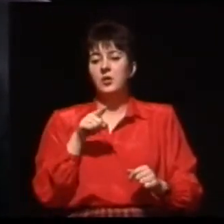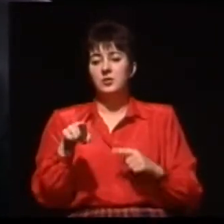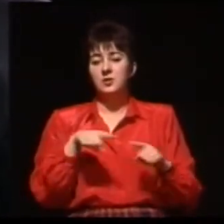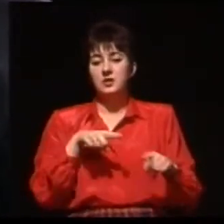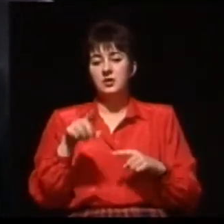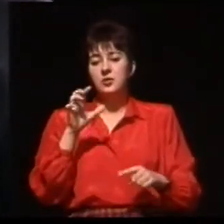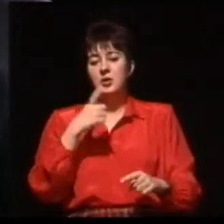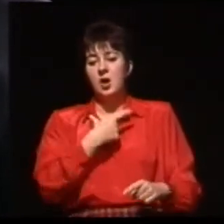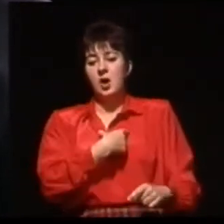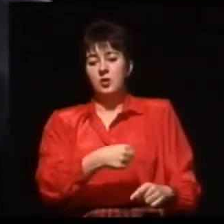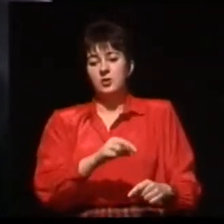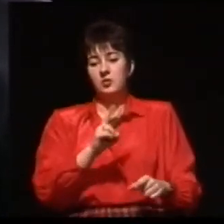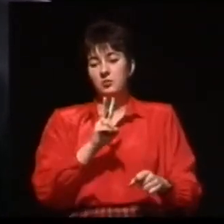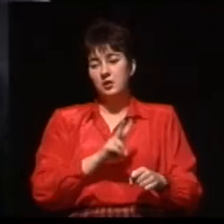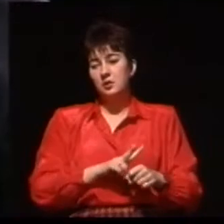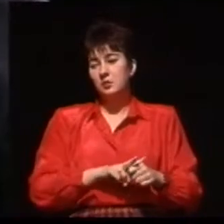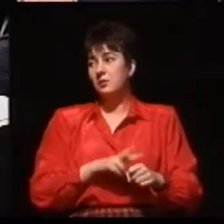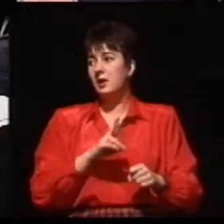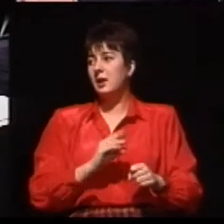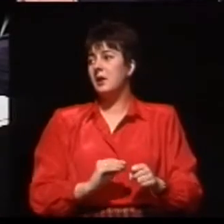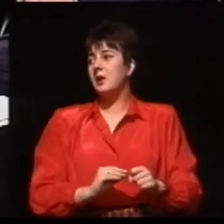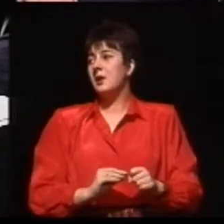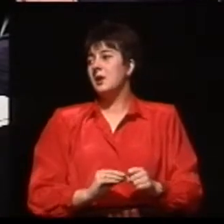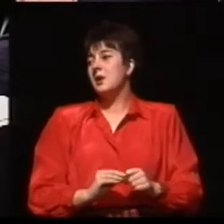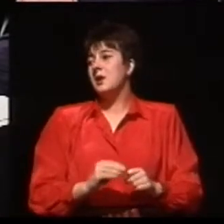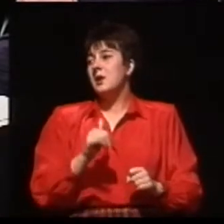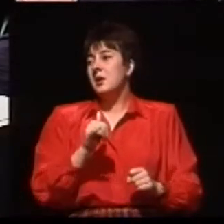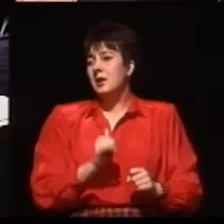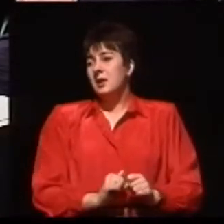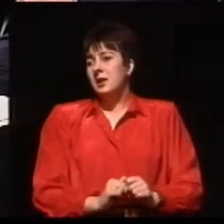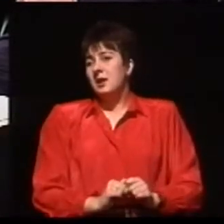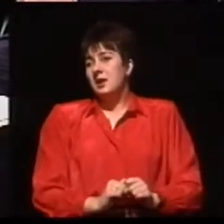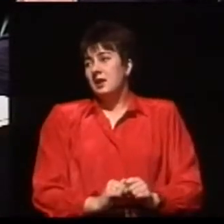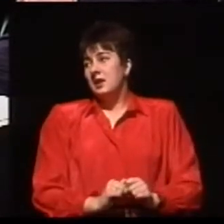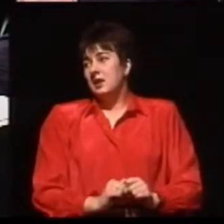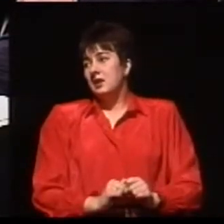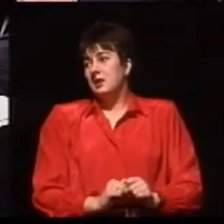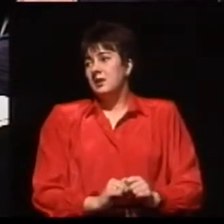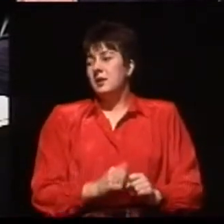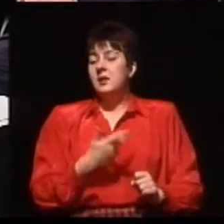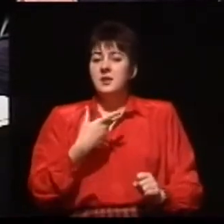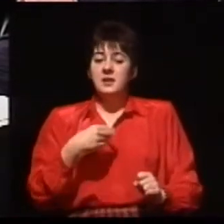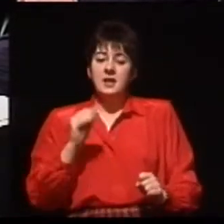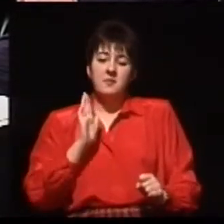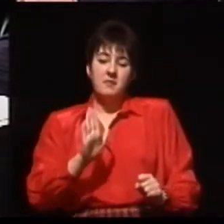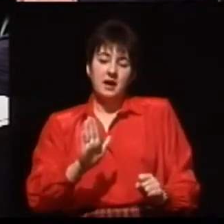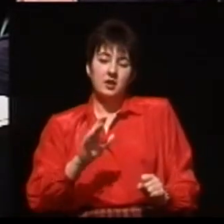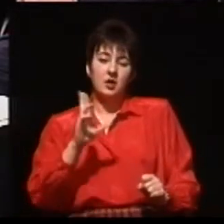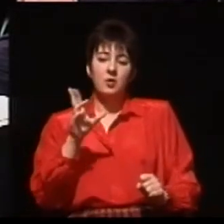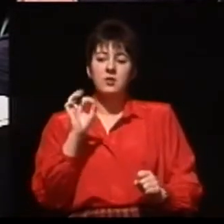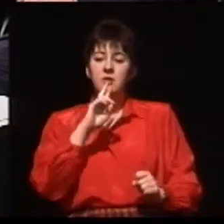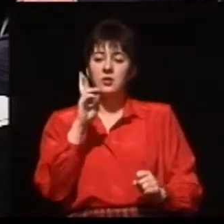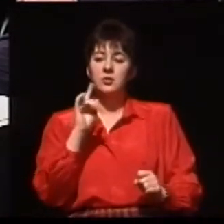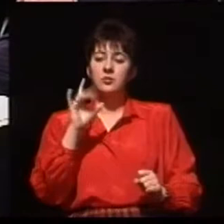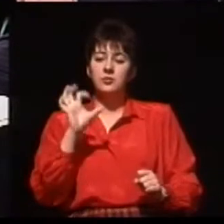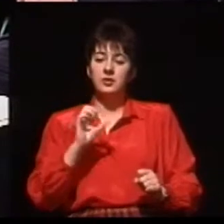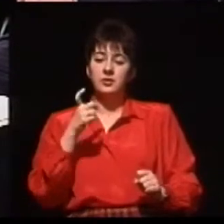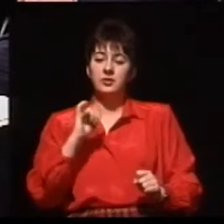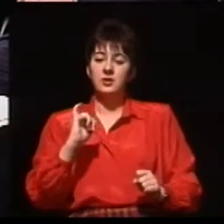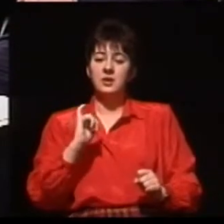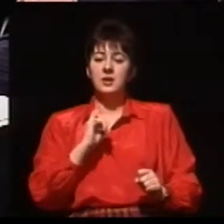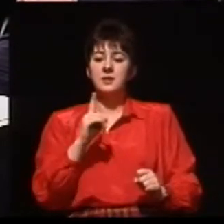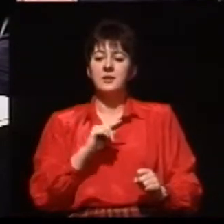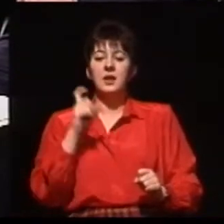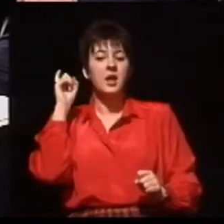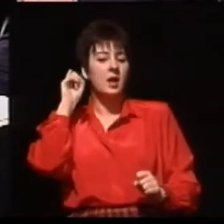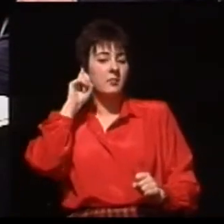korzyści nie mają. Wreszcie... Pytam precyzyjniej. Ci, którzy nie mają korzyści z dotychczasowych aparatów słuchowych, czy są tacy, którzy nie